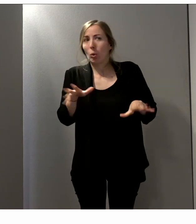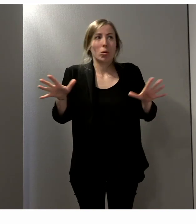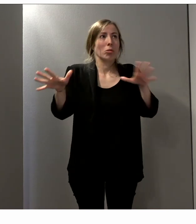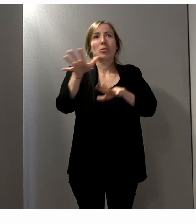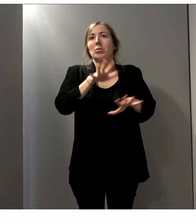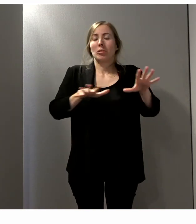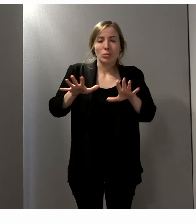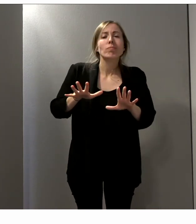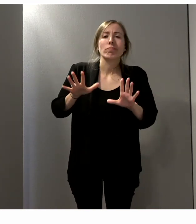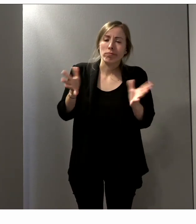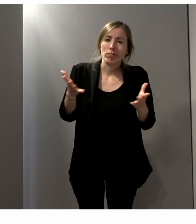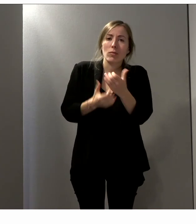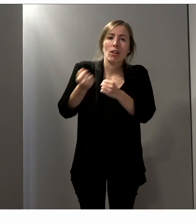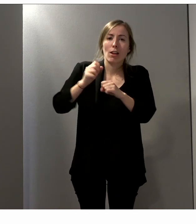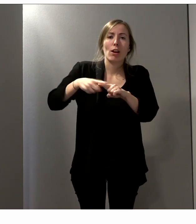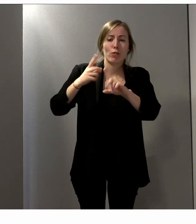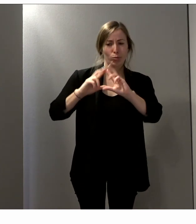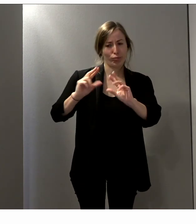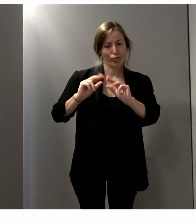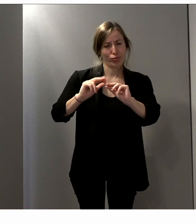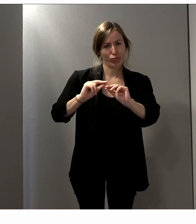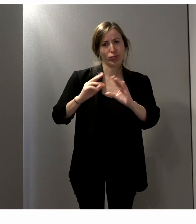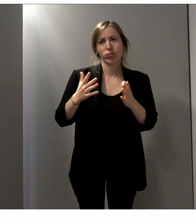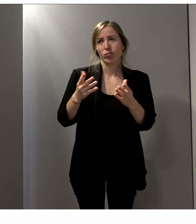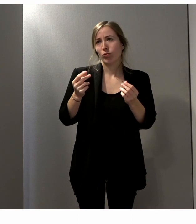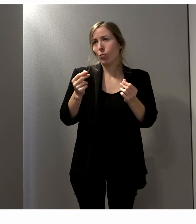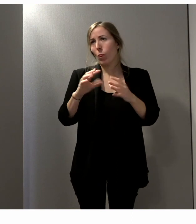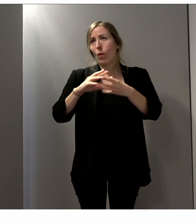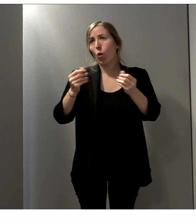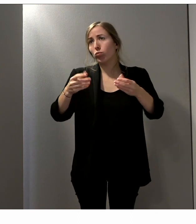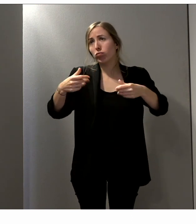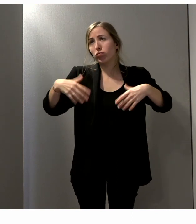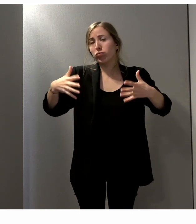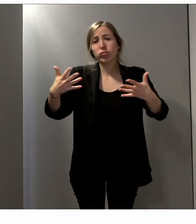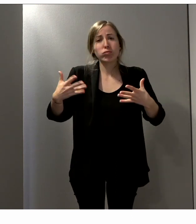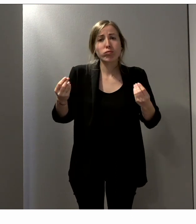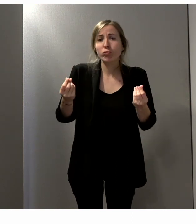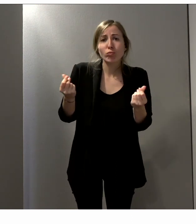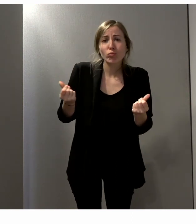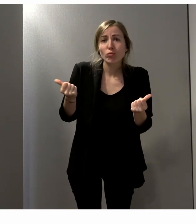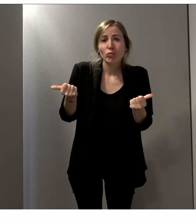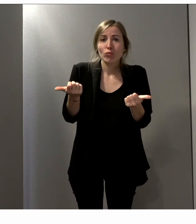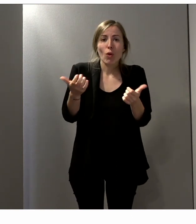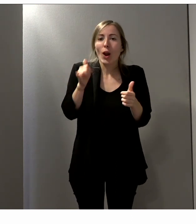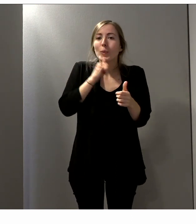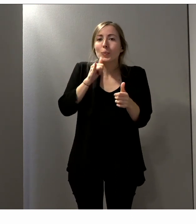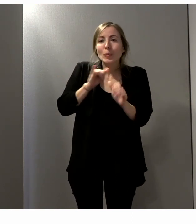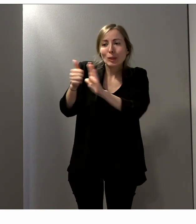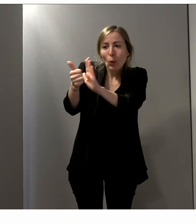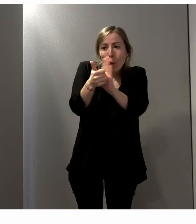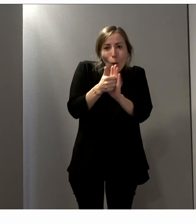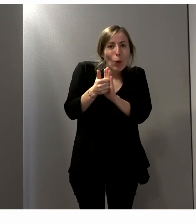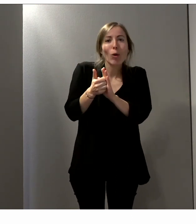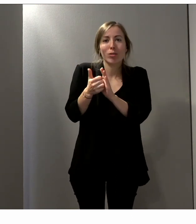quel sens. Et donc, voilà, expliquer de manière... Voilà, avec des petits personnages